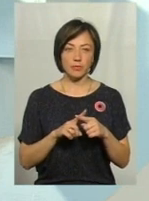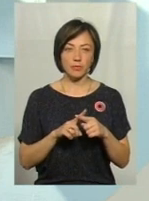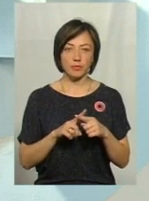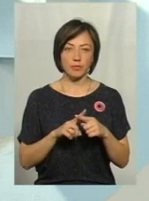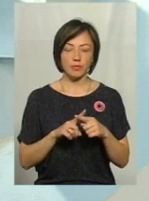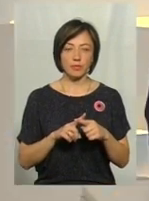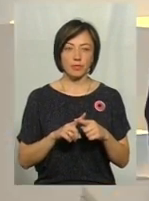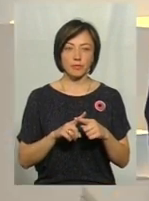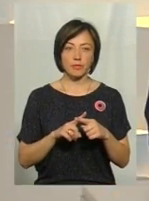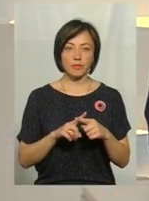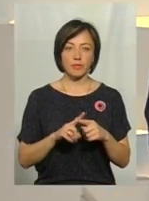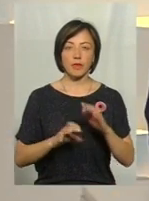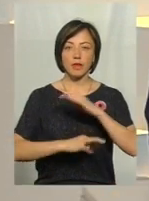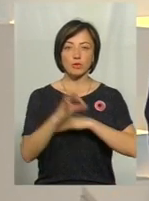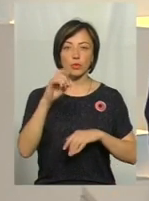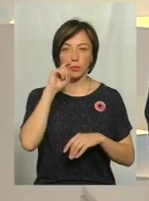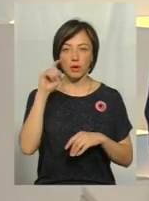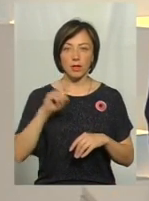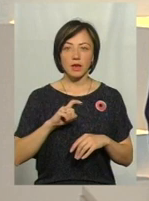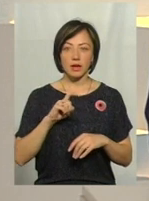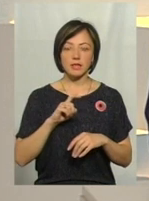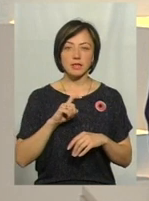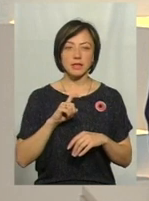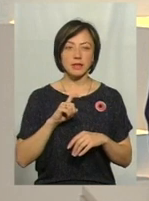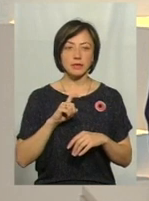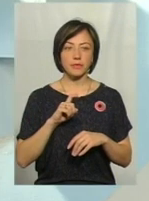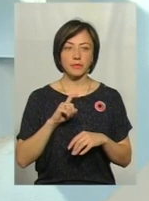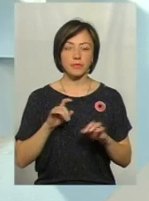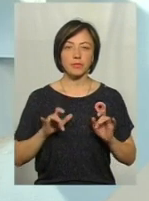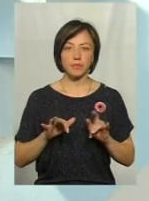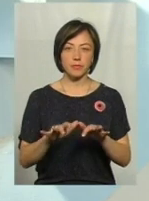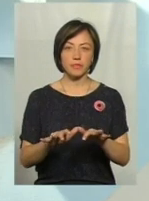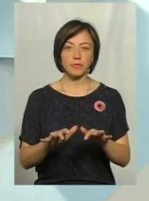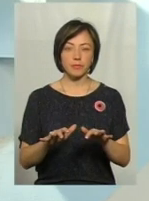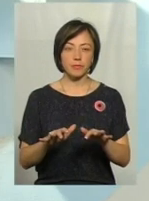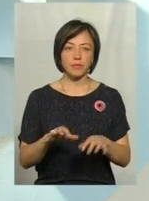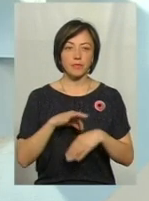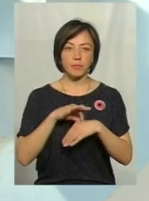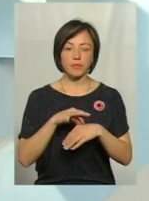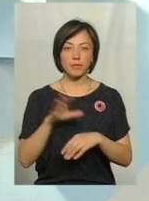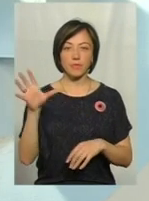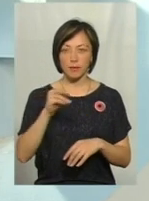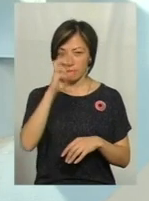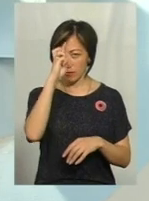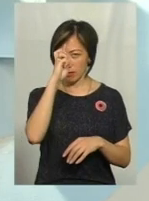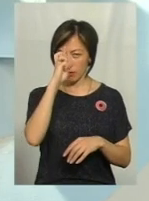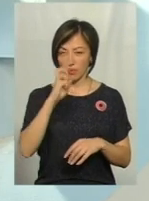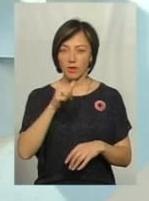будемо відвертими на сході нашої держави, то процес проведення всіх державних